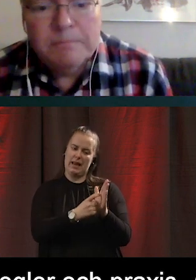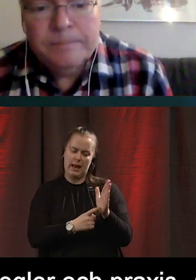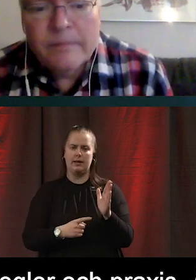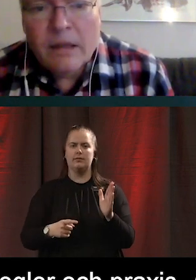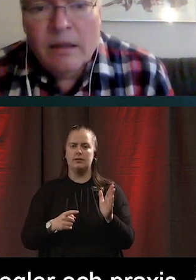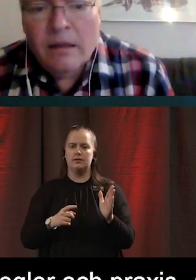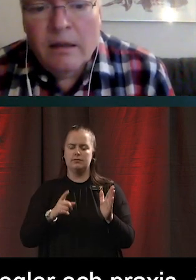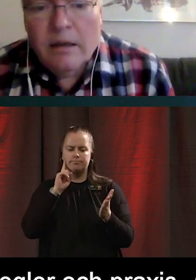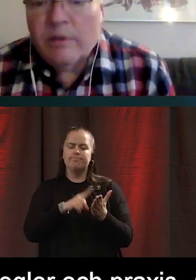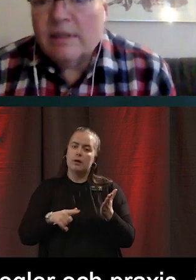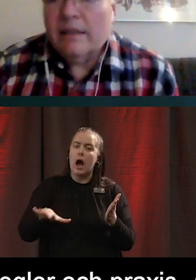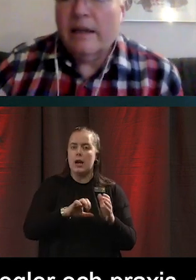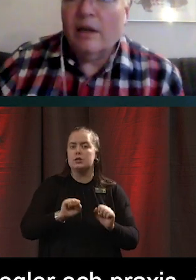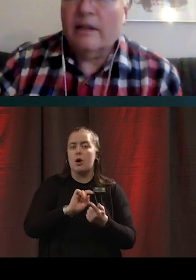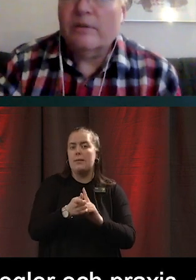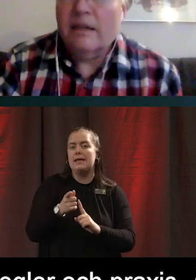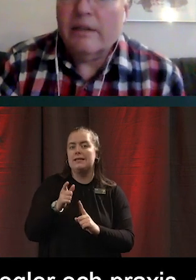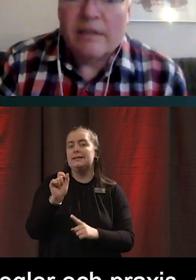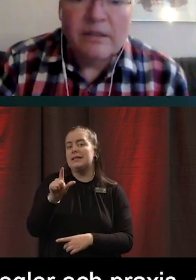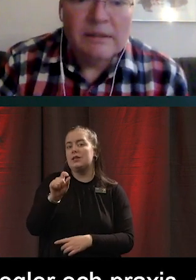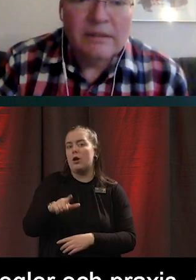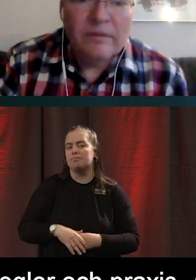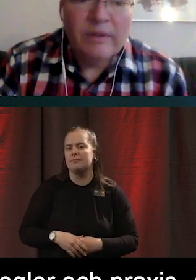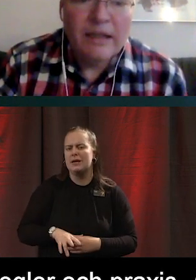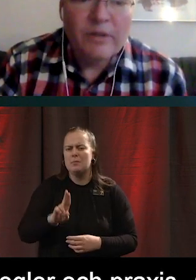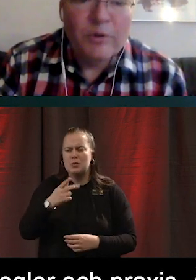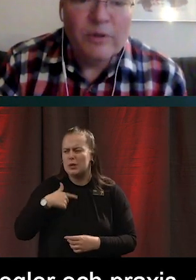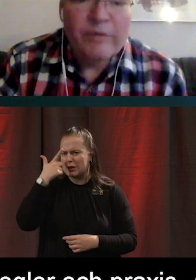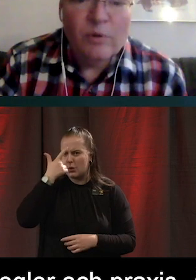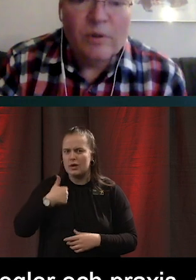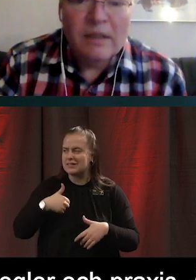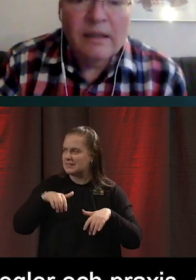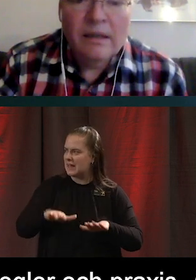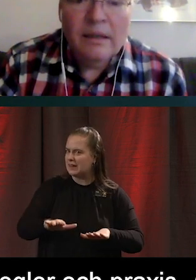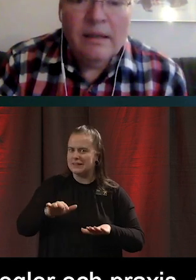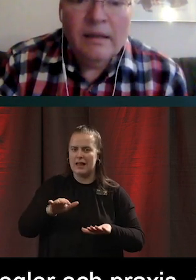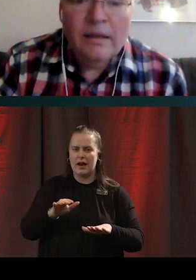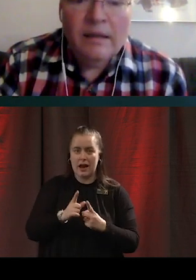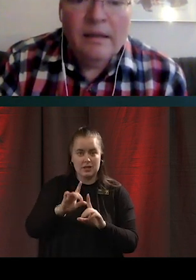allihopa. Jag tror att jag stannar där Johanna. kanske vi ska. Vi kanske har fått några frågor.